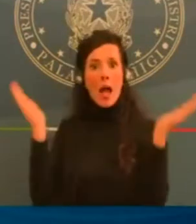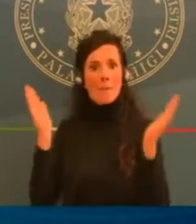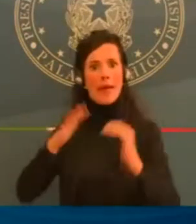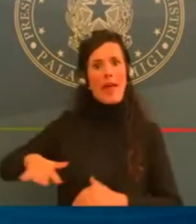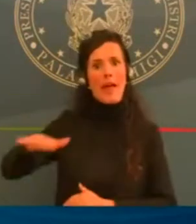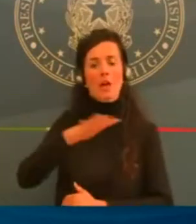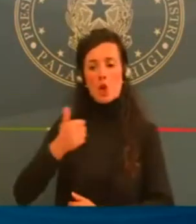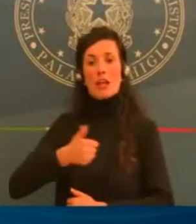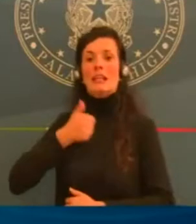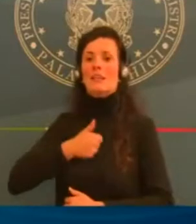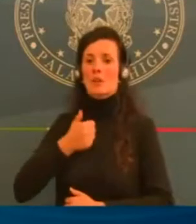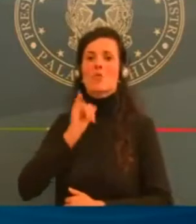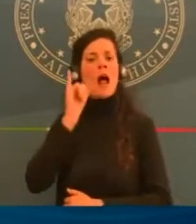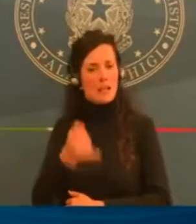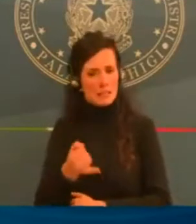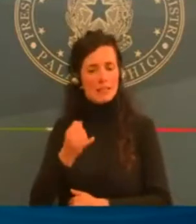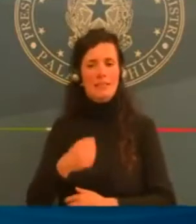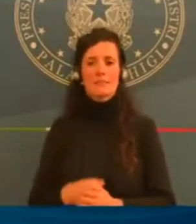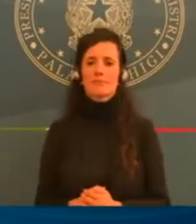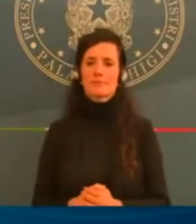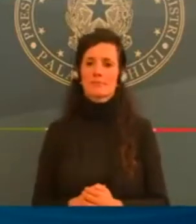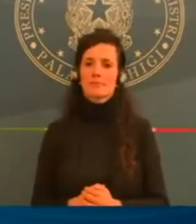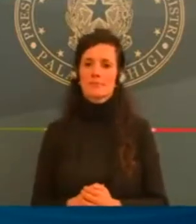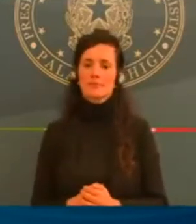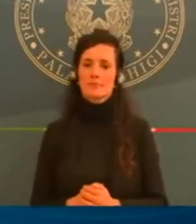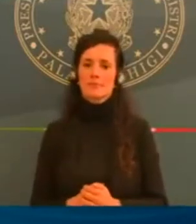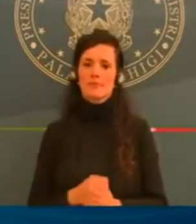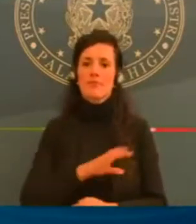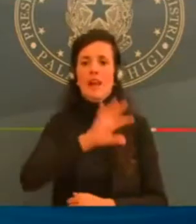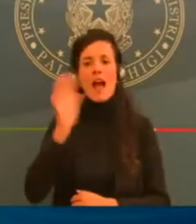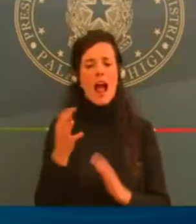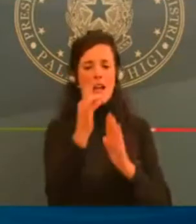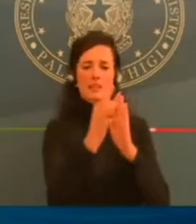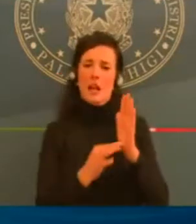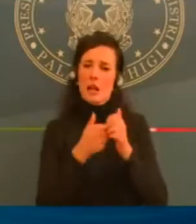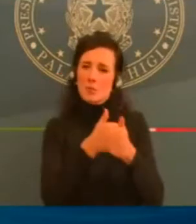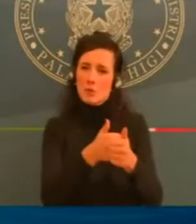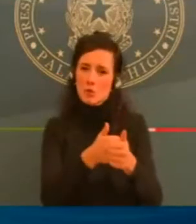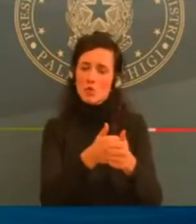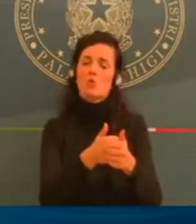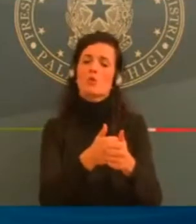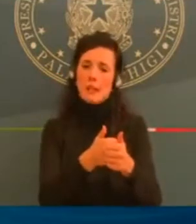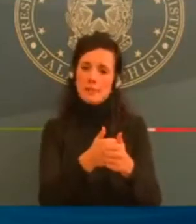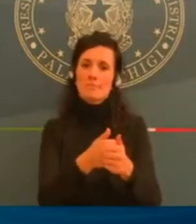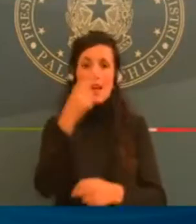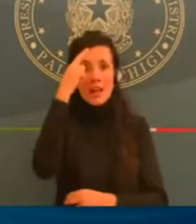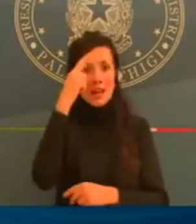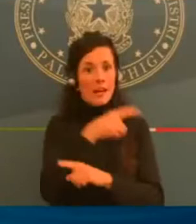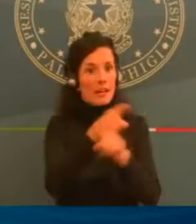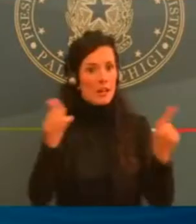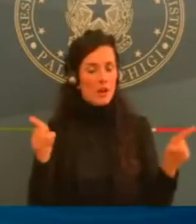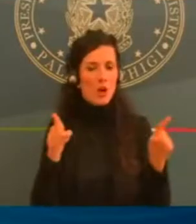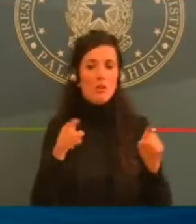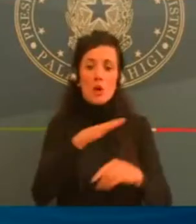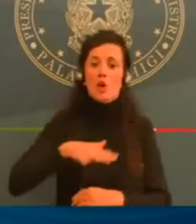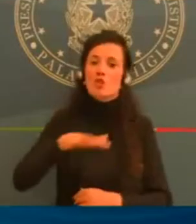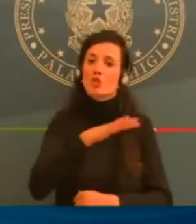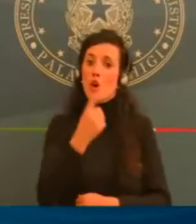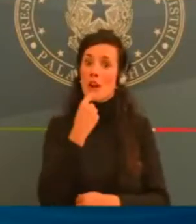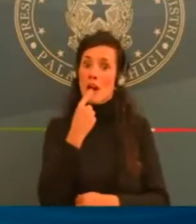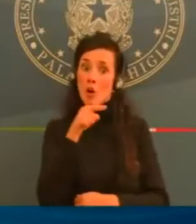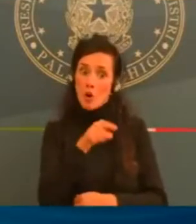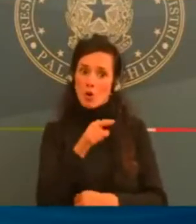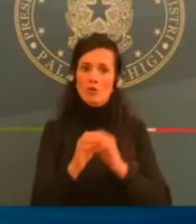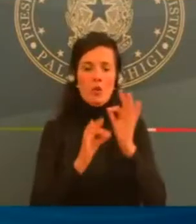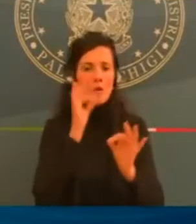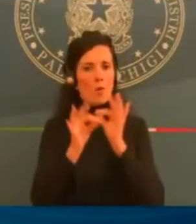ci sarà la chiusura degli esercizi commerciali, dei centri estetici, dei bar, dei ristoranti, tranne l'asporto